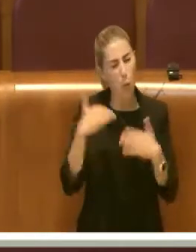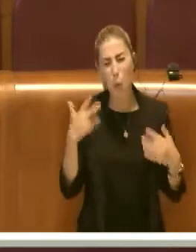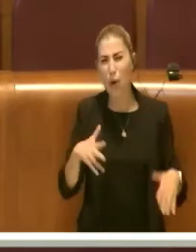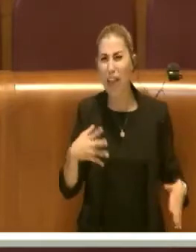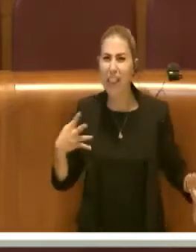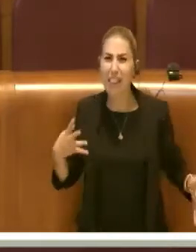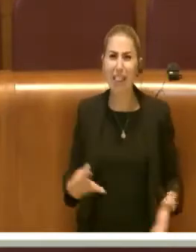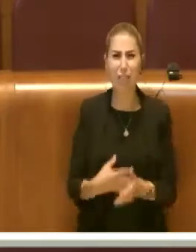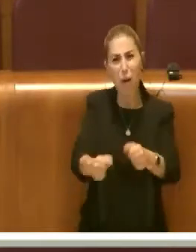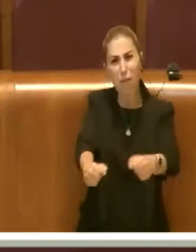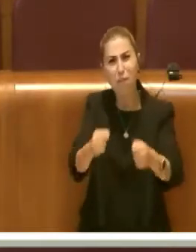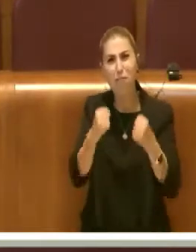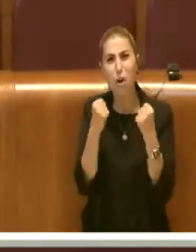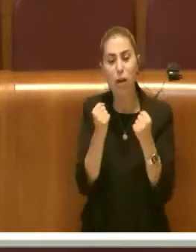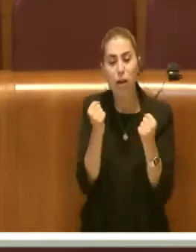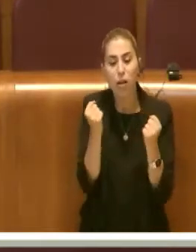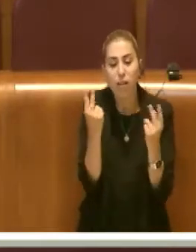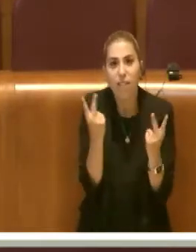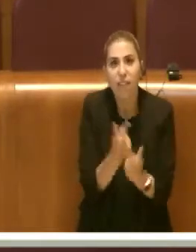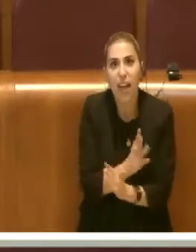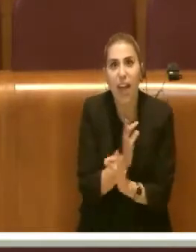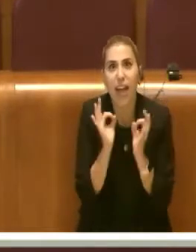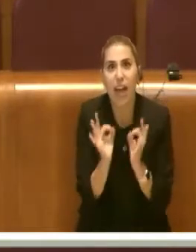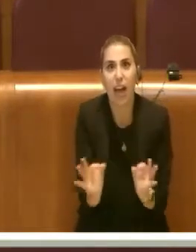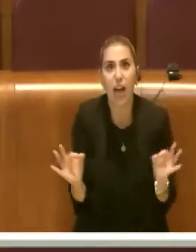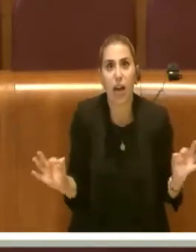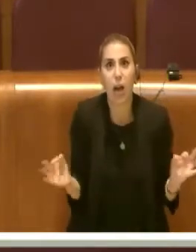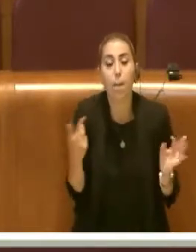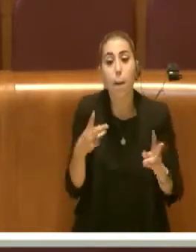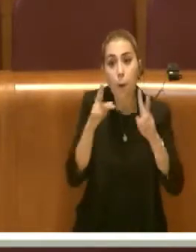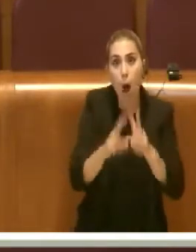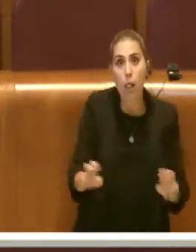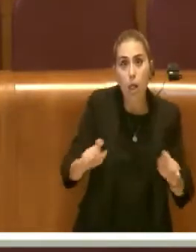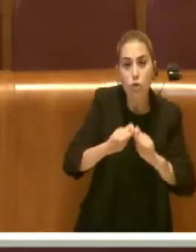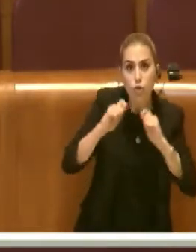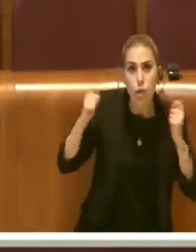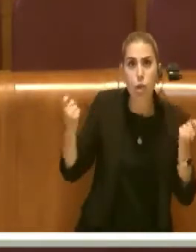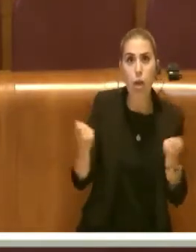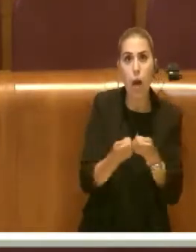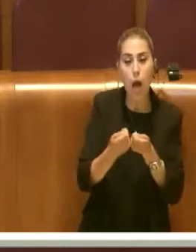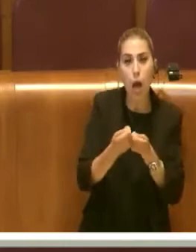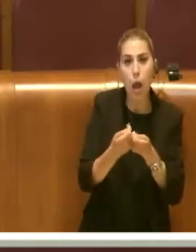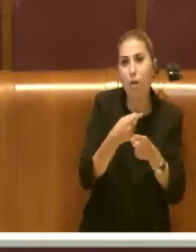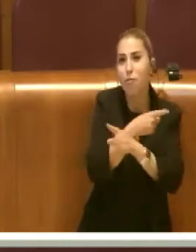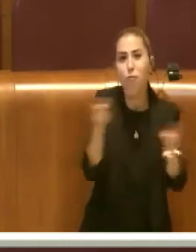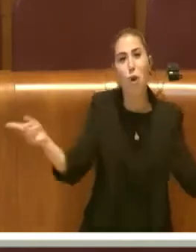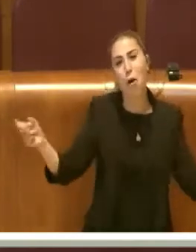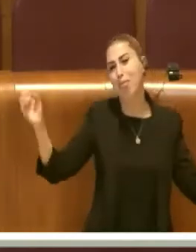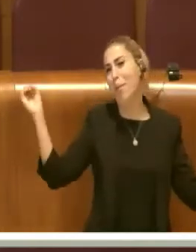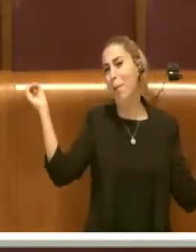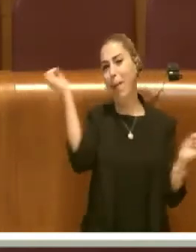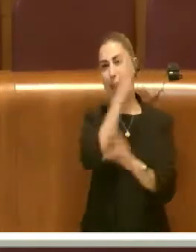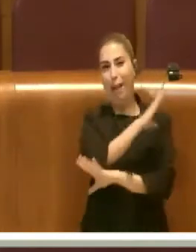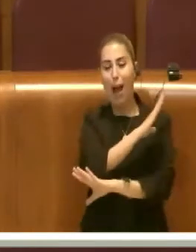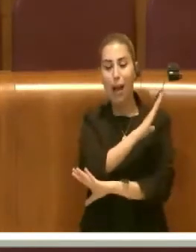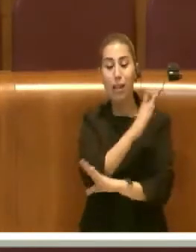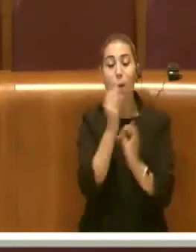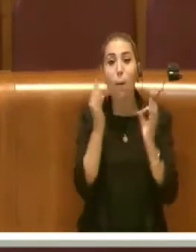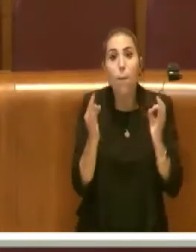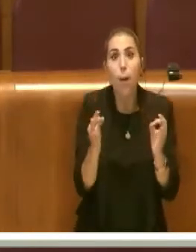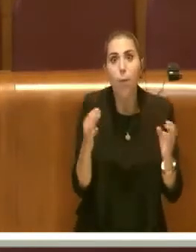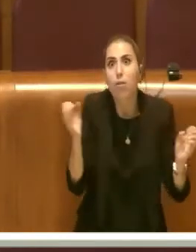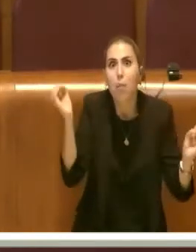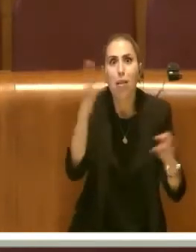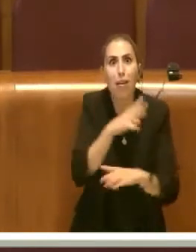anche oggettive, che molto spesso nell'analisi generale si dimentica. Come per esempio ci si